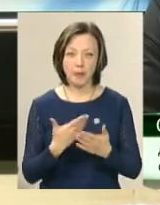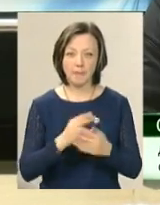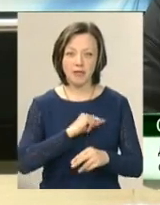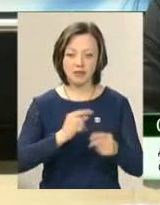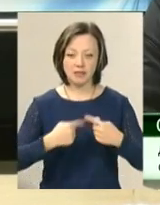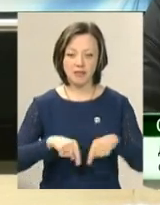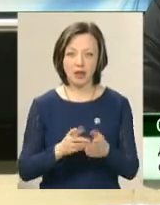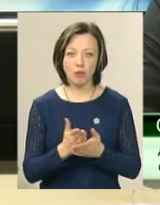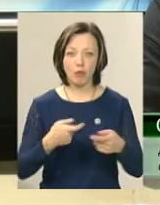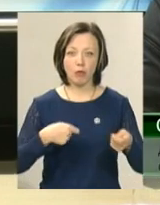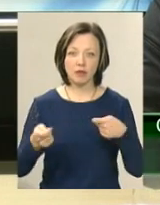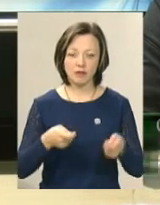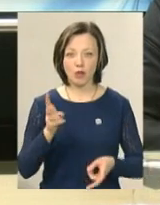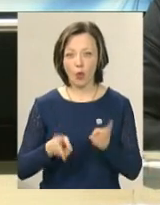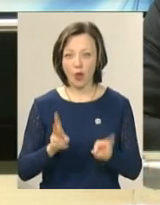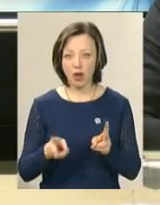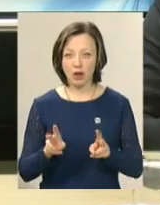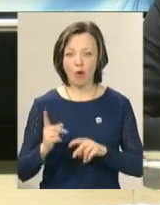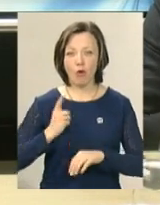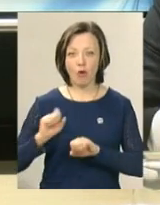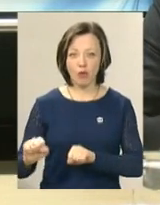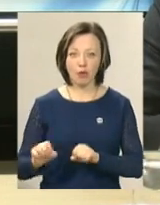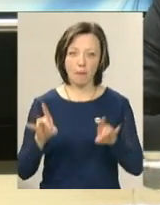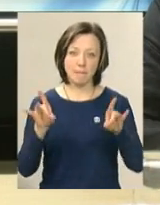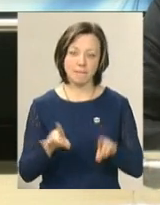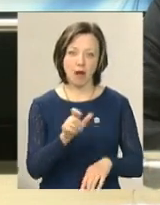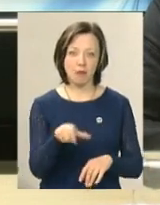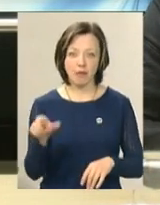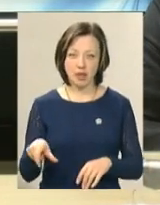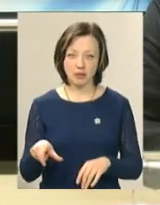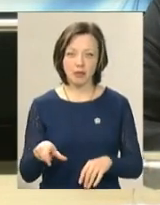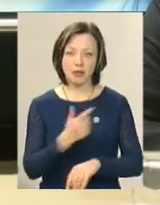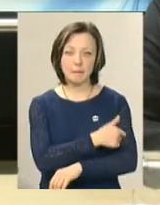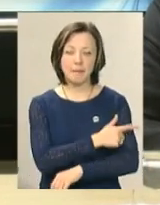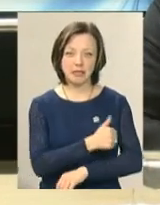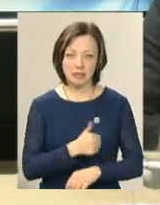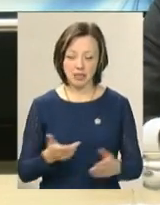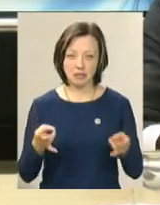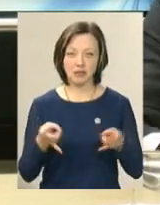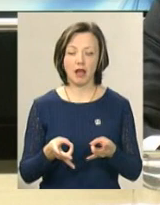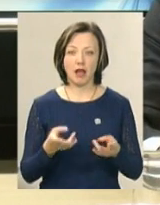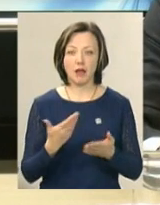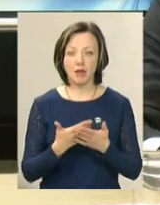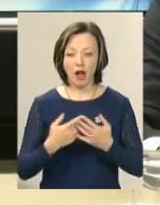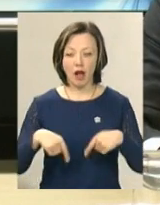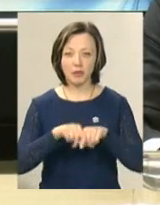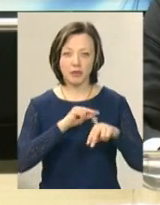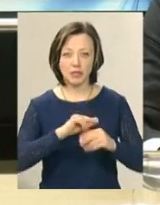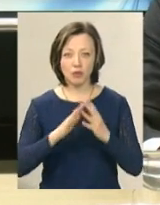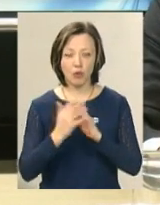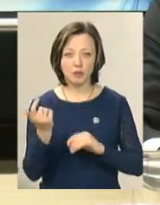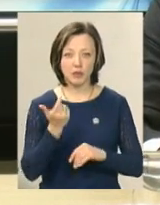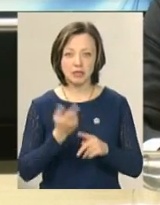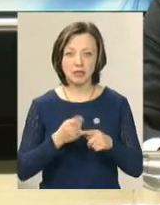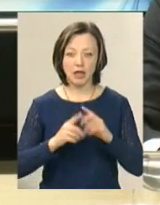сфери послуг, це продавці, кухарі, охоронники, бармени, молодші медичні сестри. Якщо взяти галузь працівників сільського